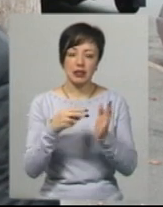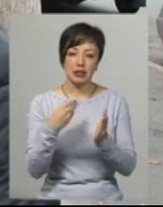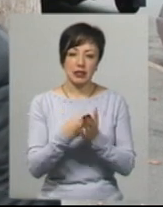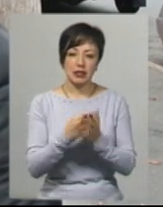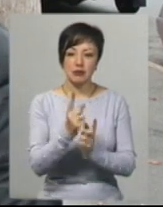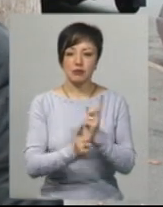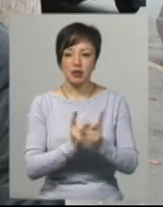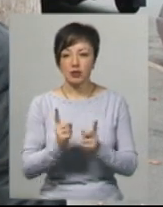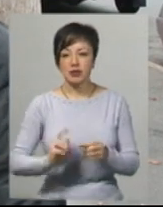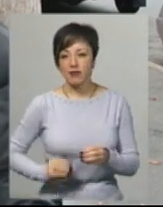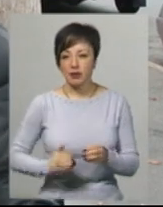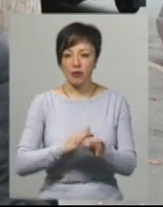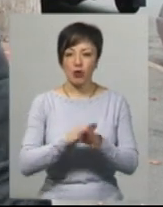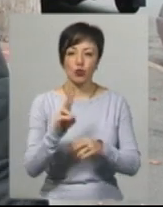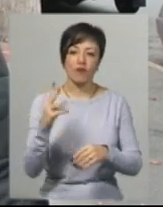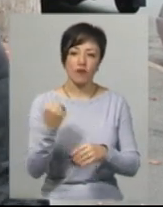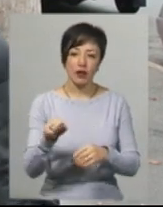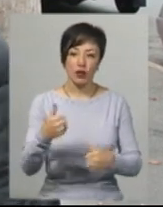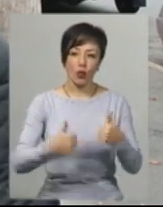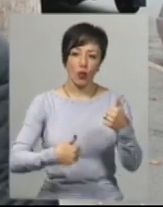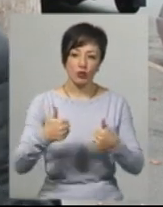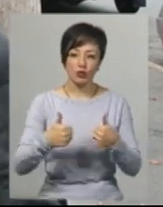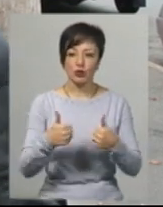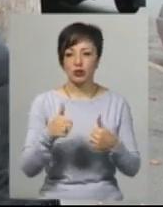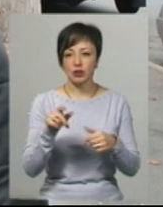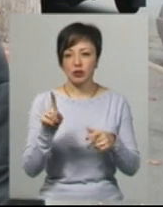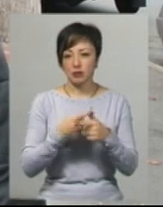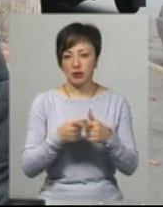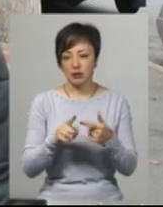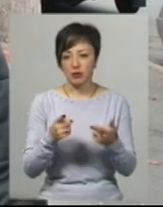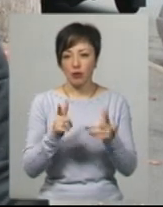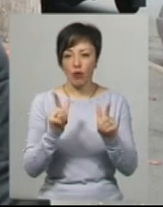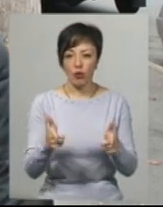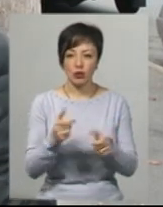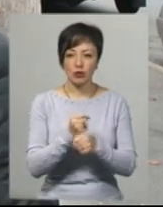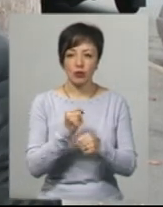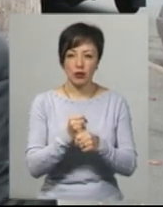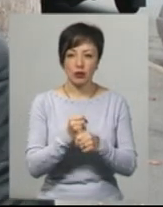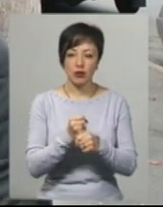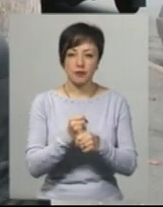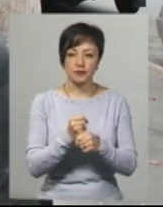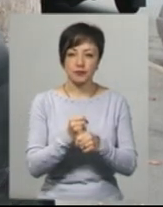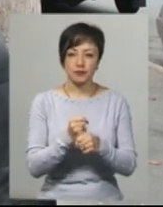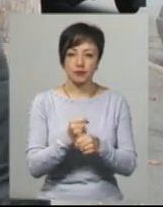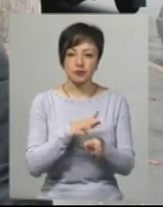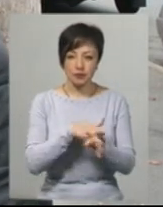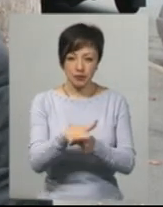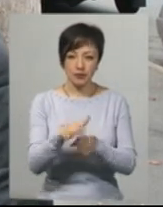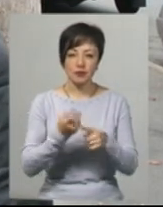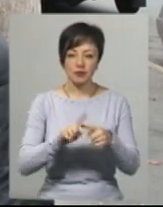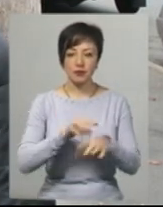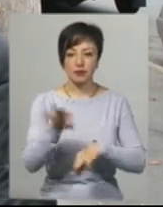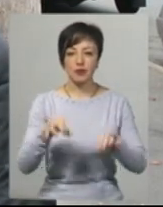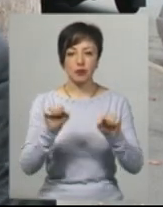підрядник, який там виграє чи відкриті торги, чи в подопорогах, наприклад, погодиться робити, реалізовувати цей